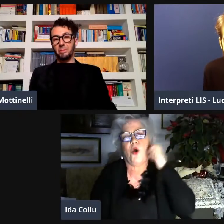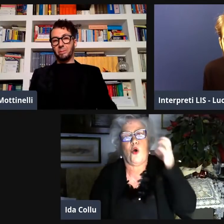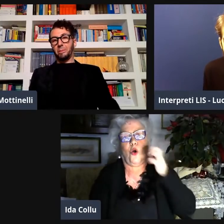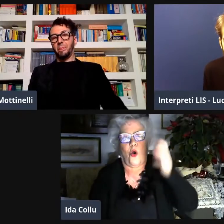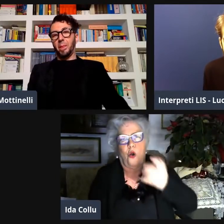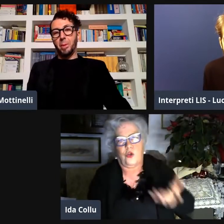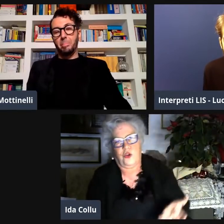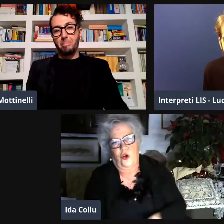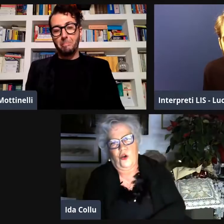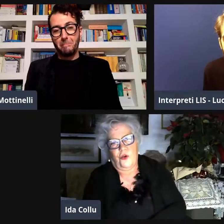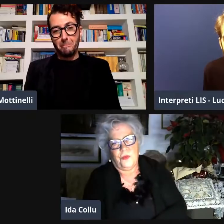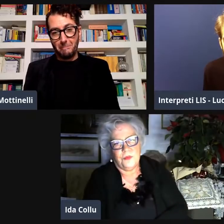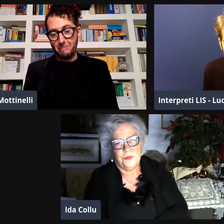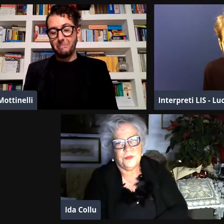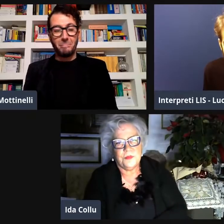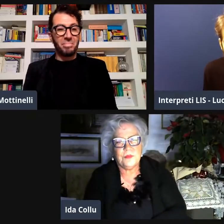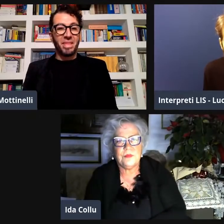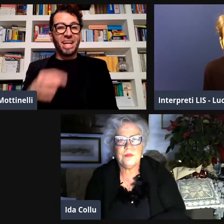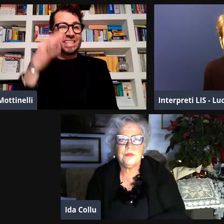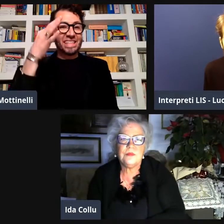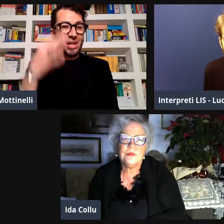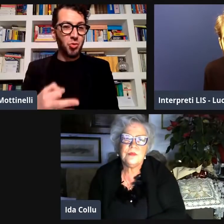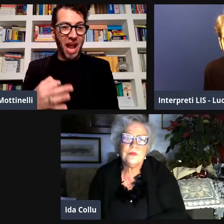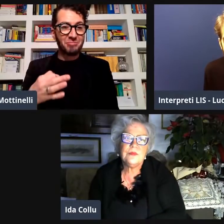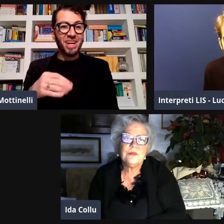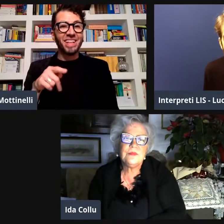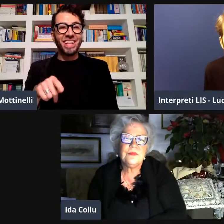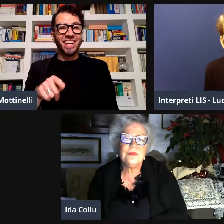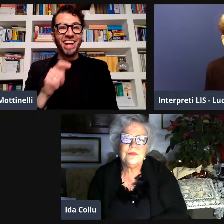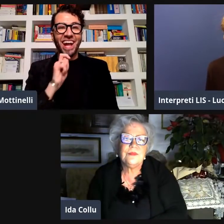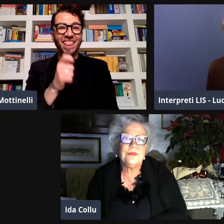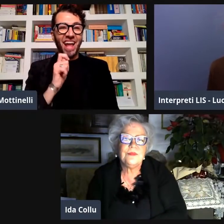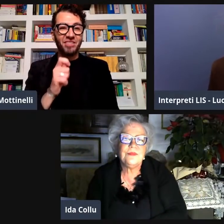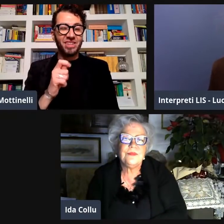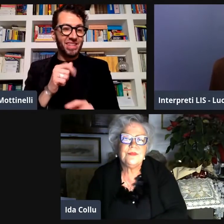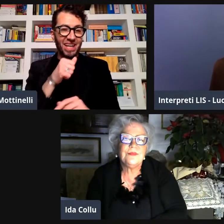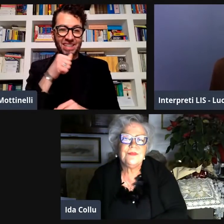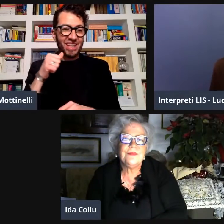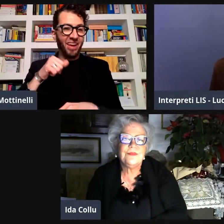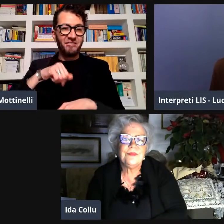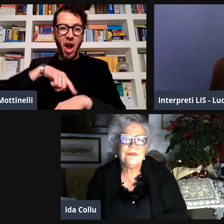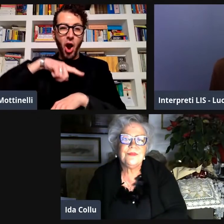protagonisti e questa è la cosa più importante quella di cui vado più orgogliosa